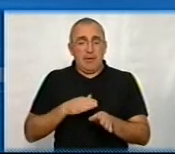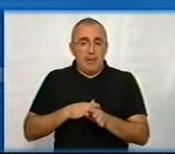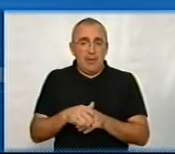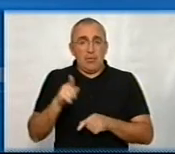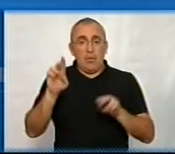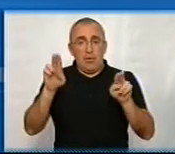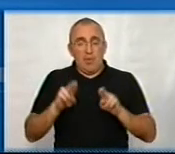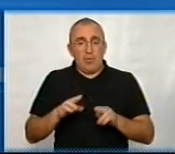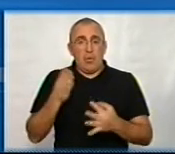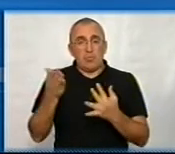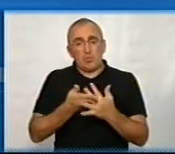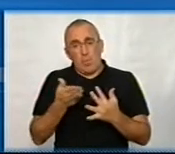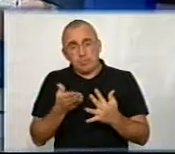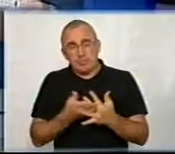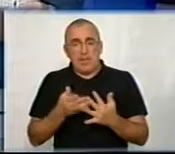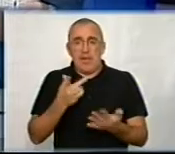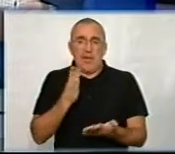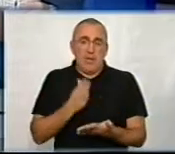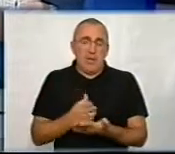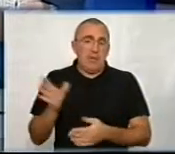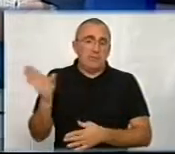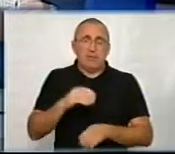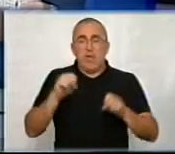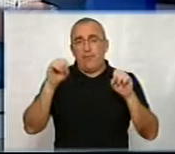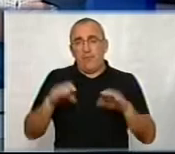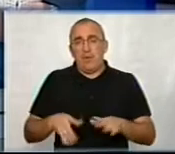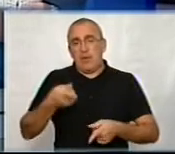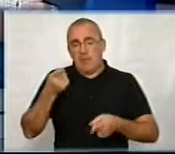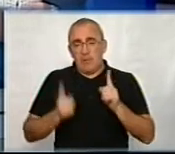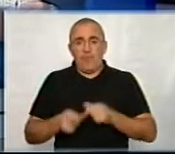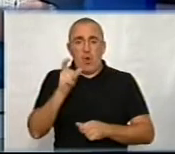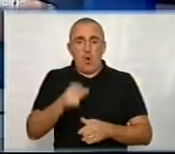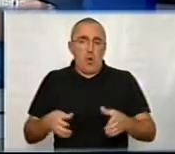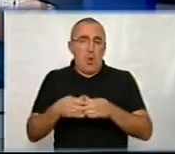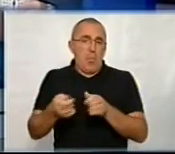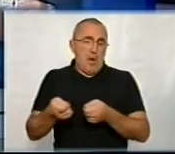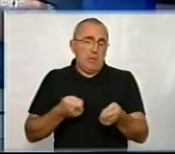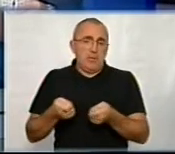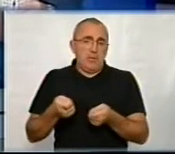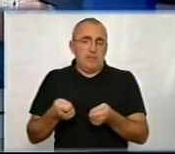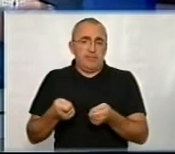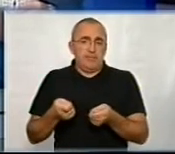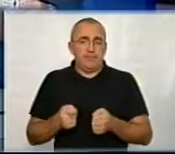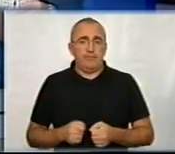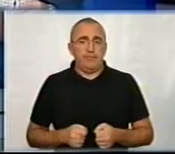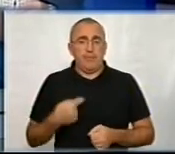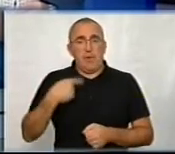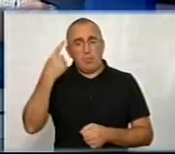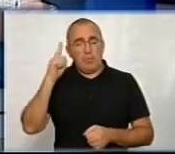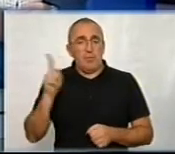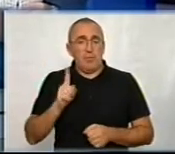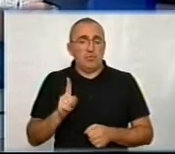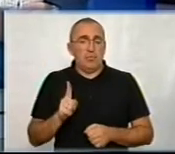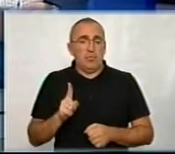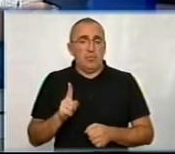той принцип субсидіарності, який є, щоб все вирішувалось дійсно в громаді. Тому що, і я думаю, що в